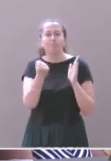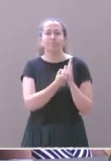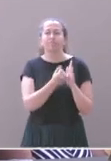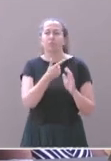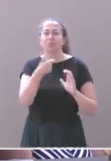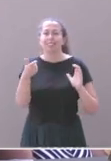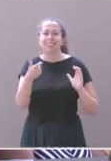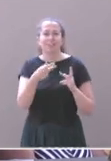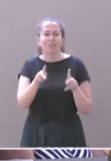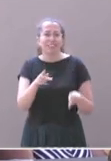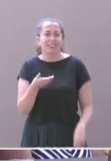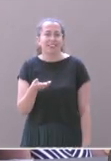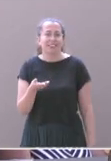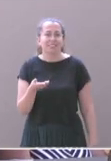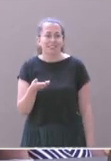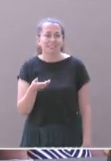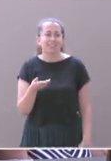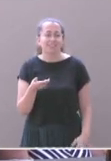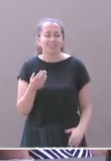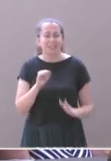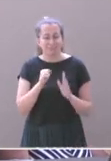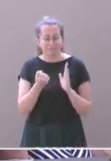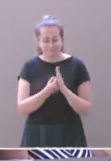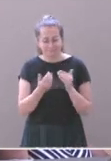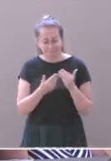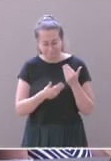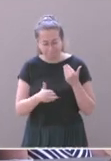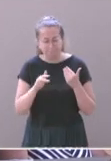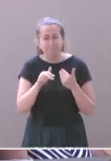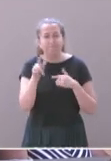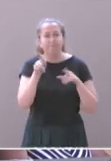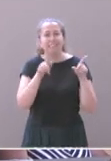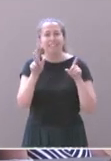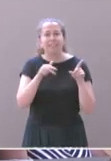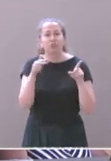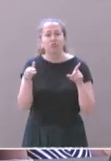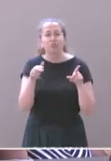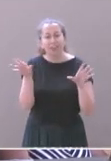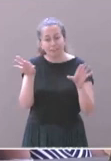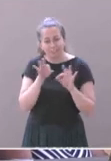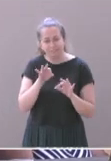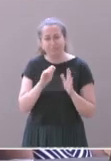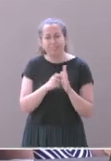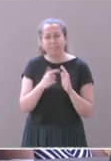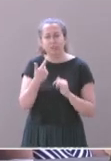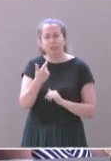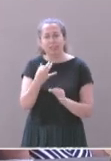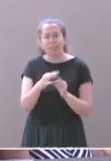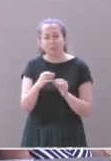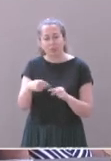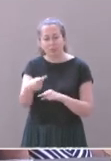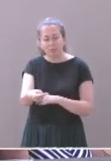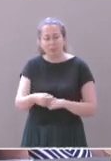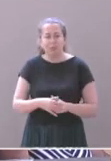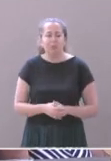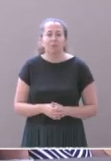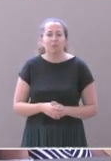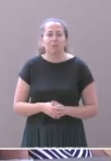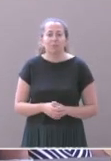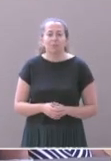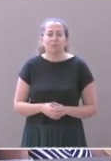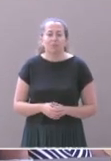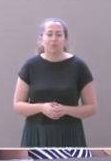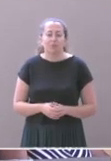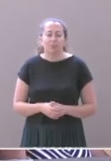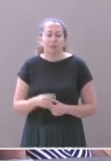qui s'achève en ce moment avec une fête de la nature à laquelle je vous invite le 2 septembre prochain, juste la veille